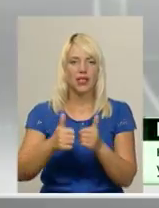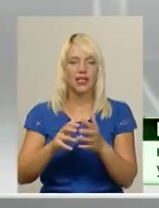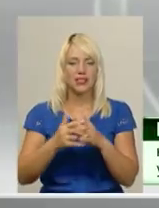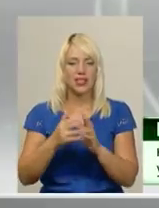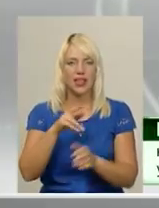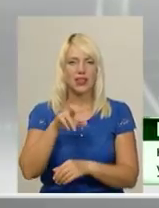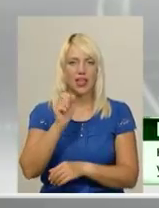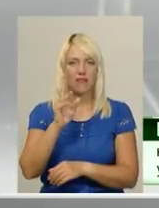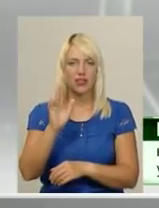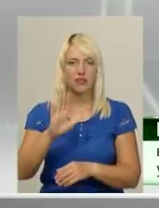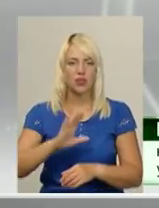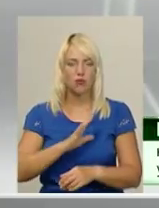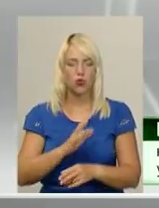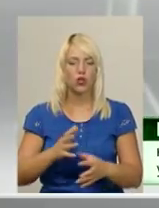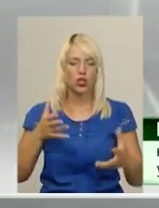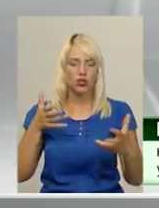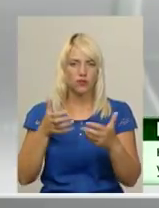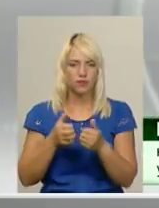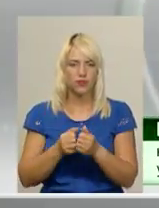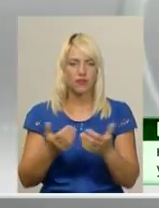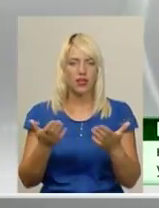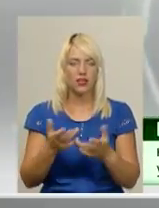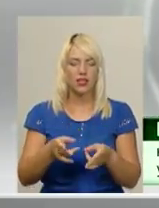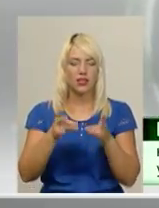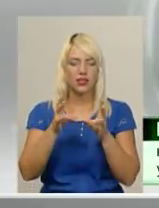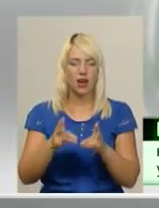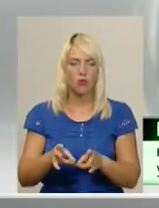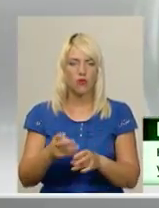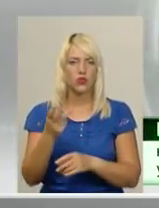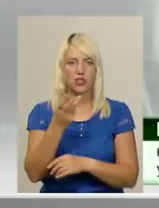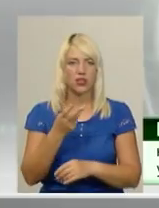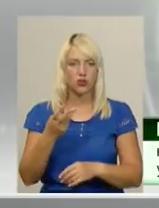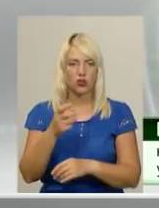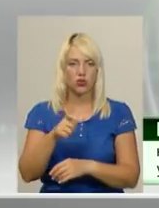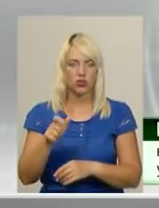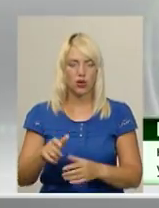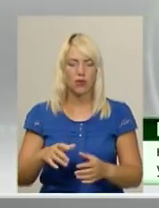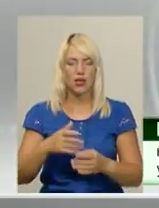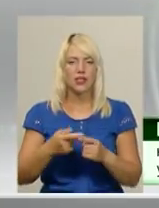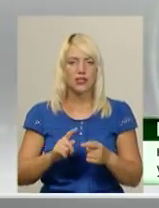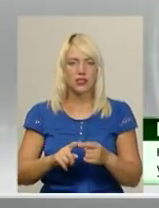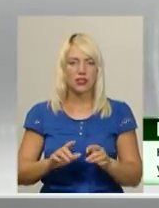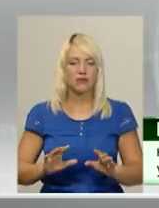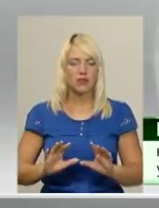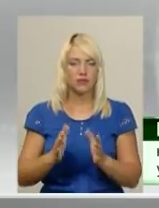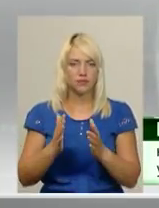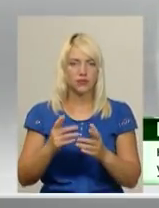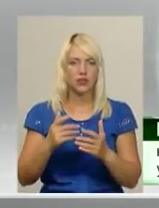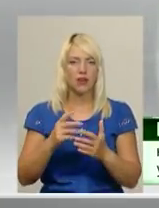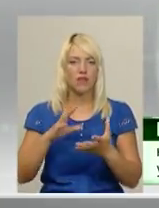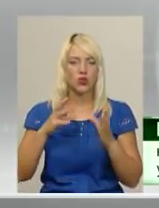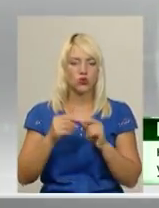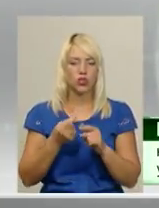Давидкисті сталася дорожня транспортна пригода, у якій травмувалися три особи. Пригода сталася в результаті того, що